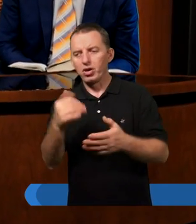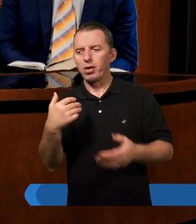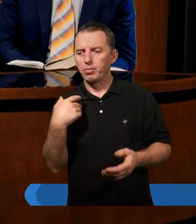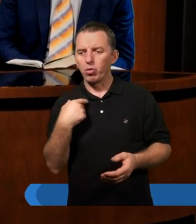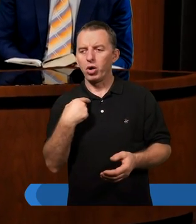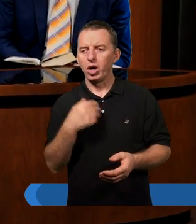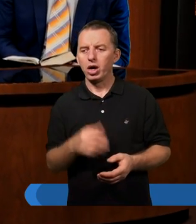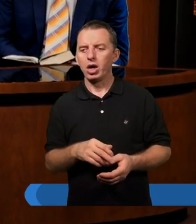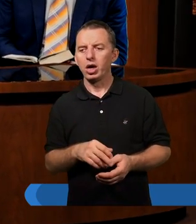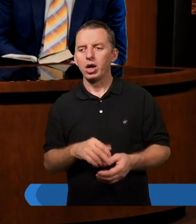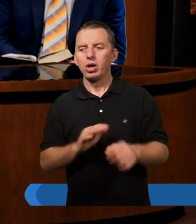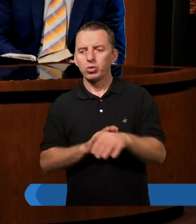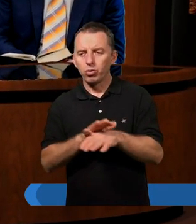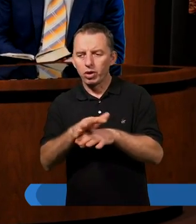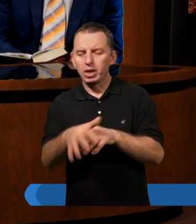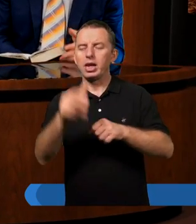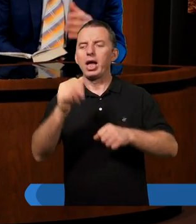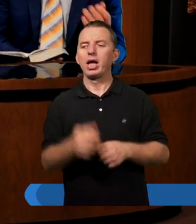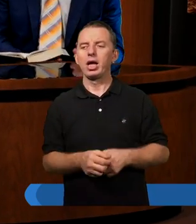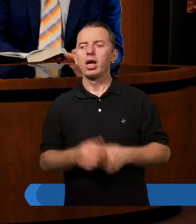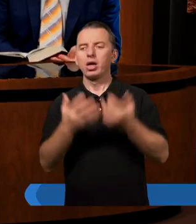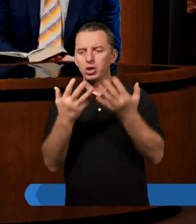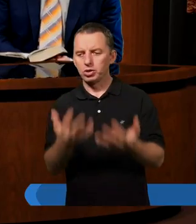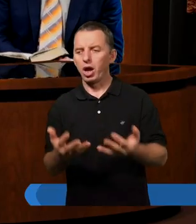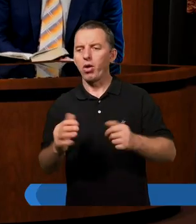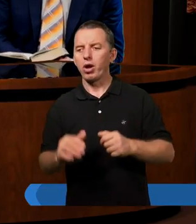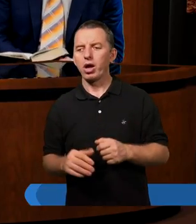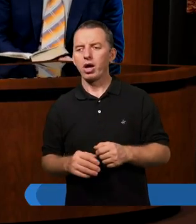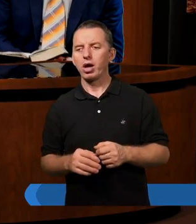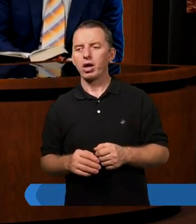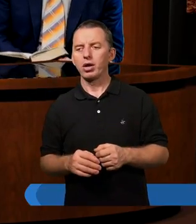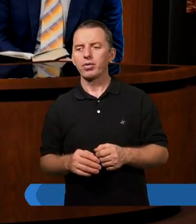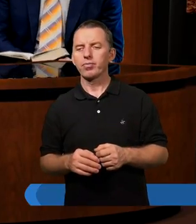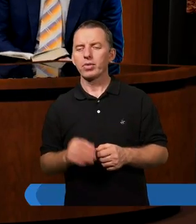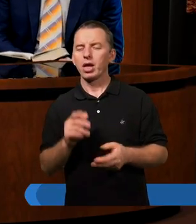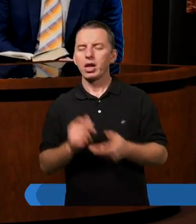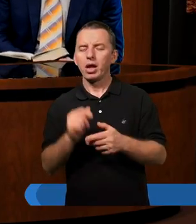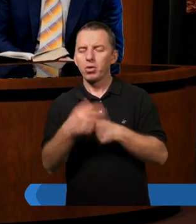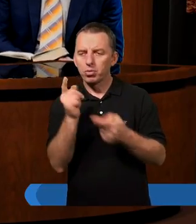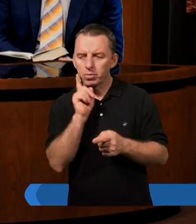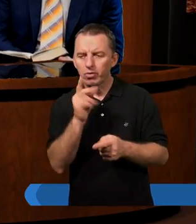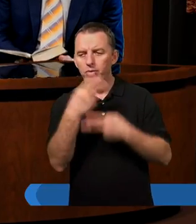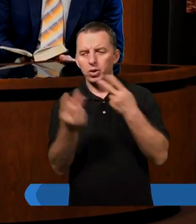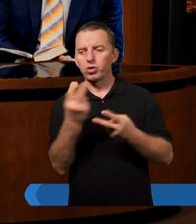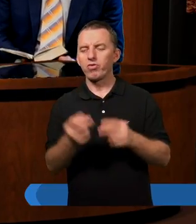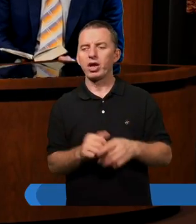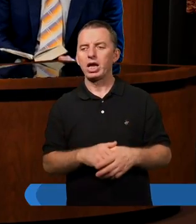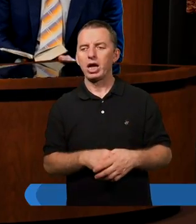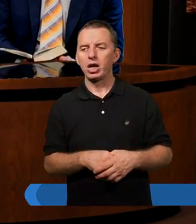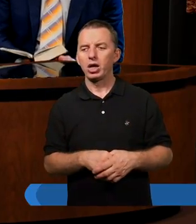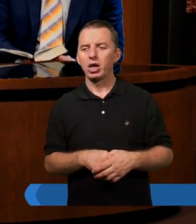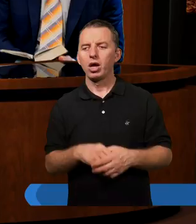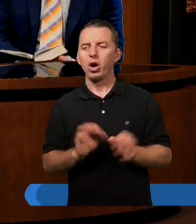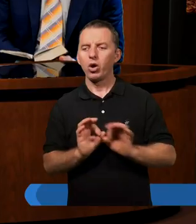słynny i w całym imperium znanym, więc naturalnie posto Paweł chciał tam być i